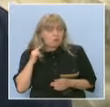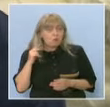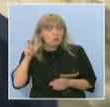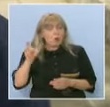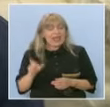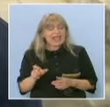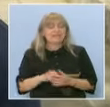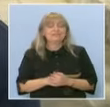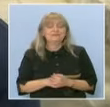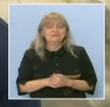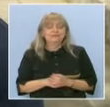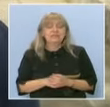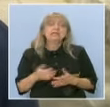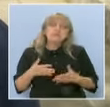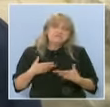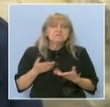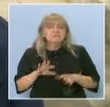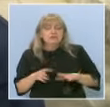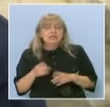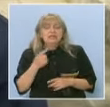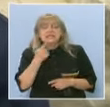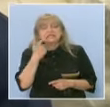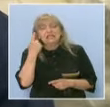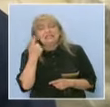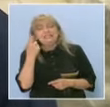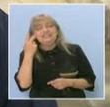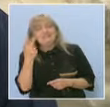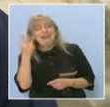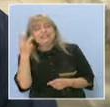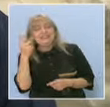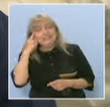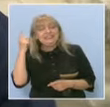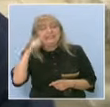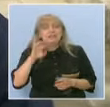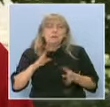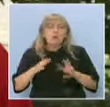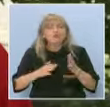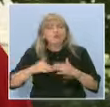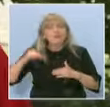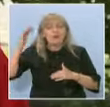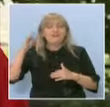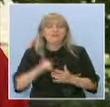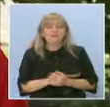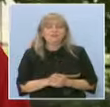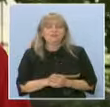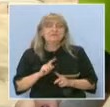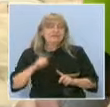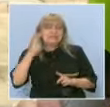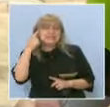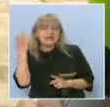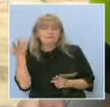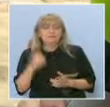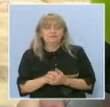един, два, три дни или за повече. Не знам.